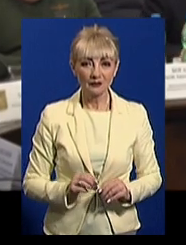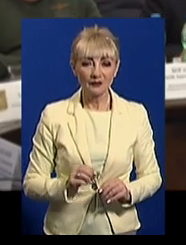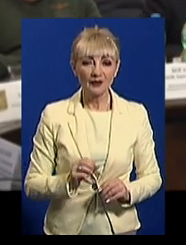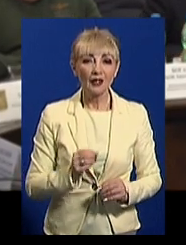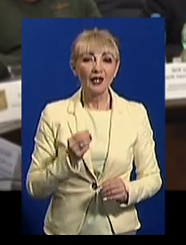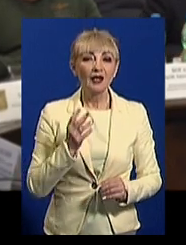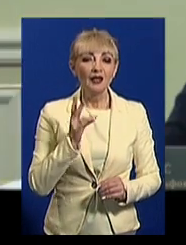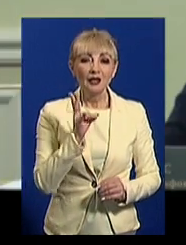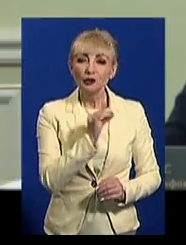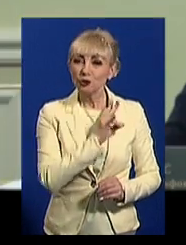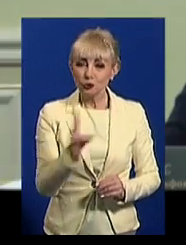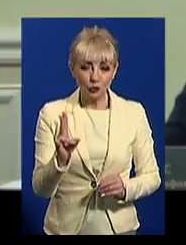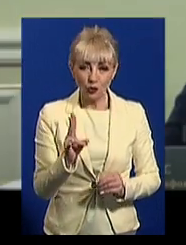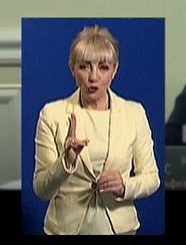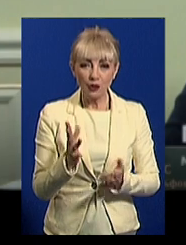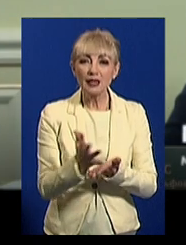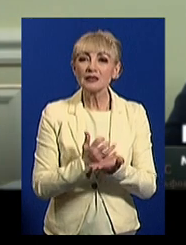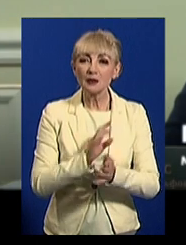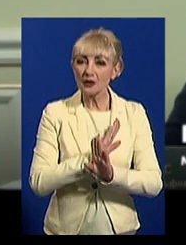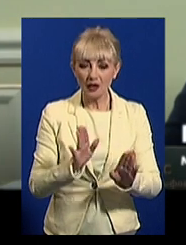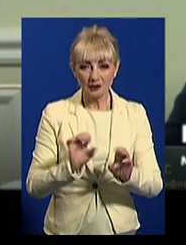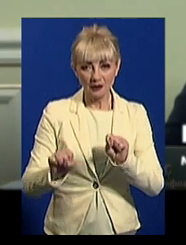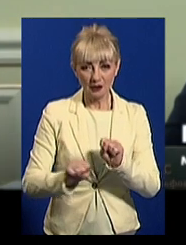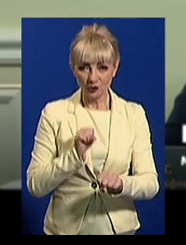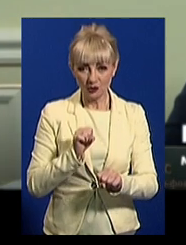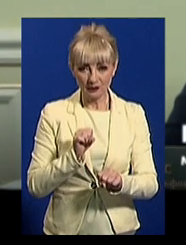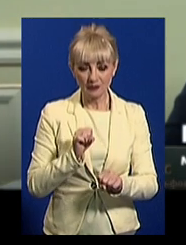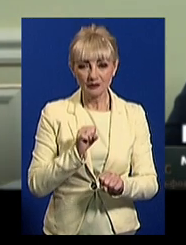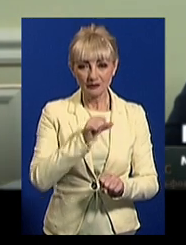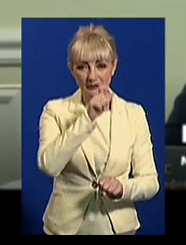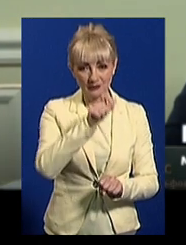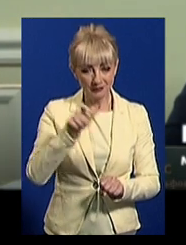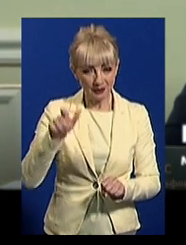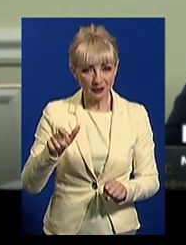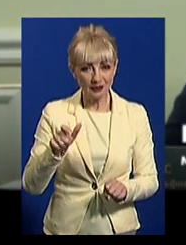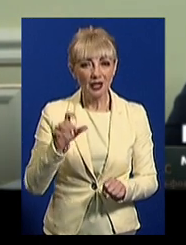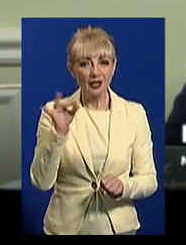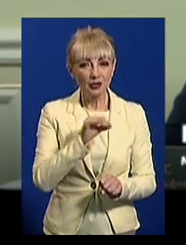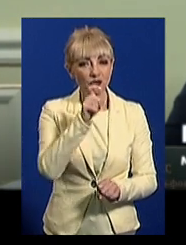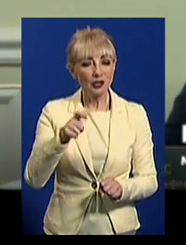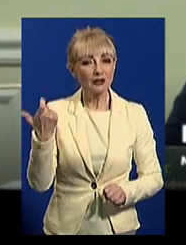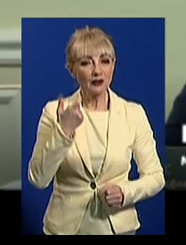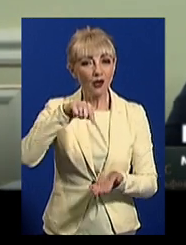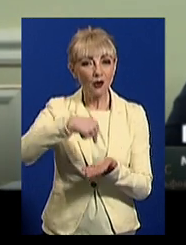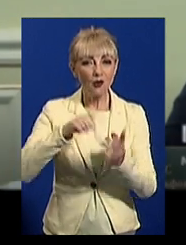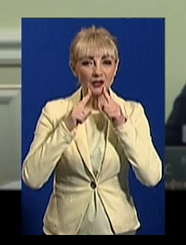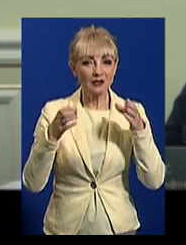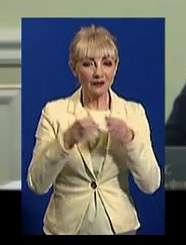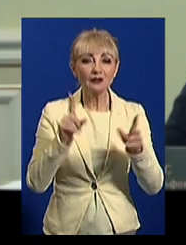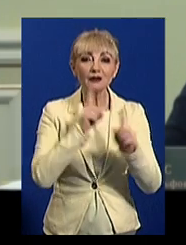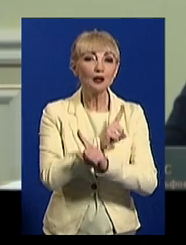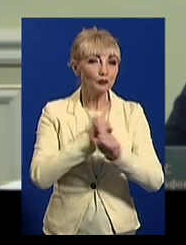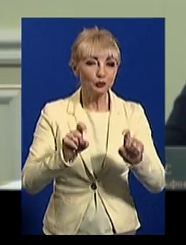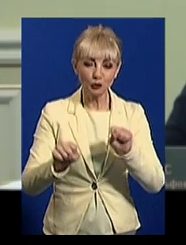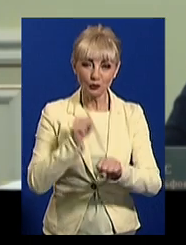членів виконавчого комітету та членів Харківської міської ради не збирається